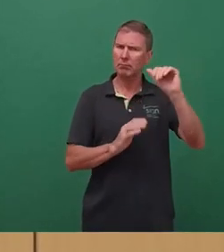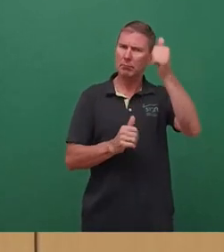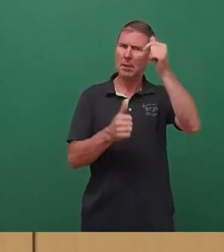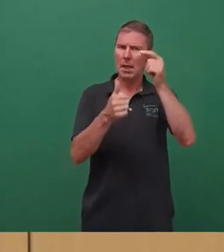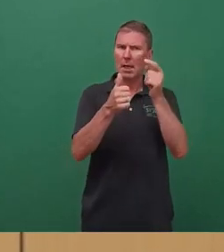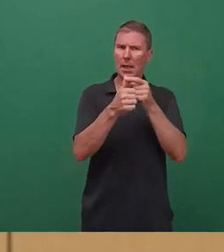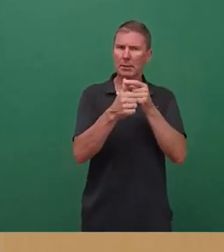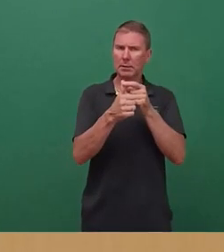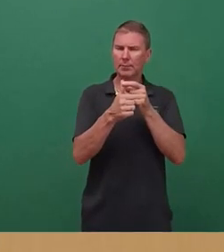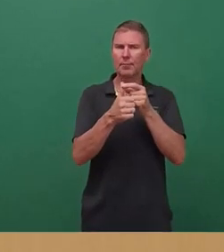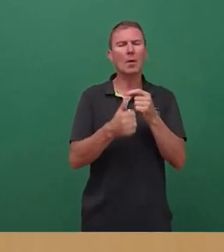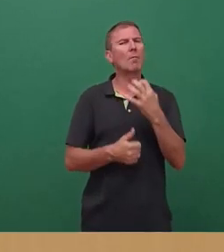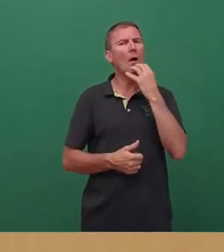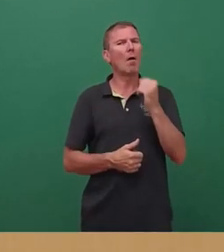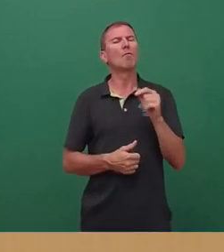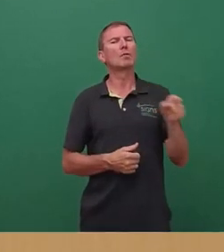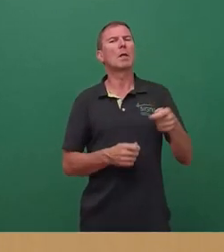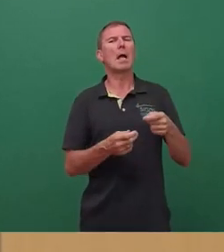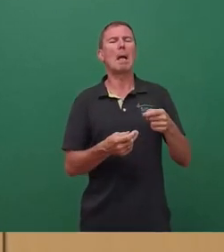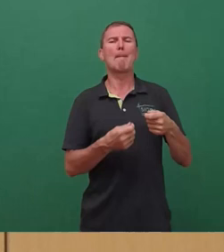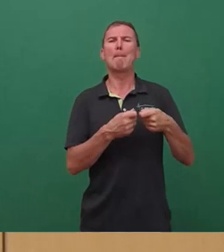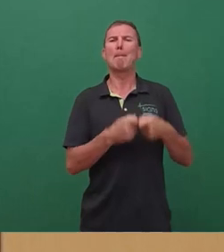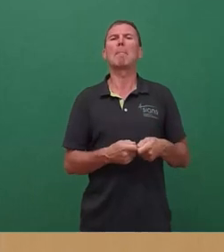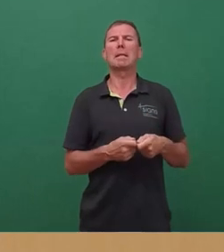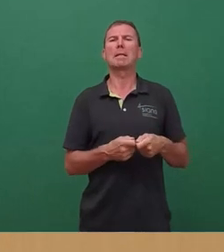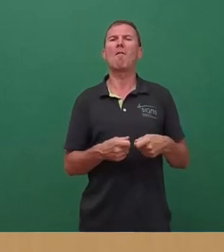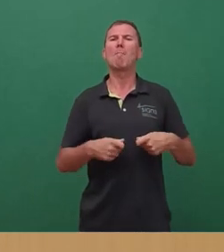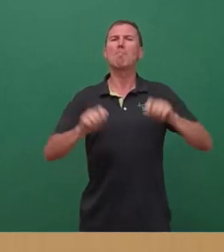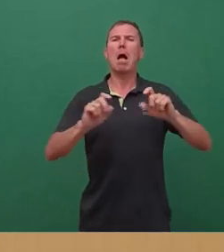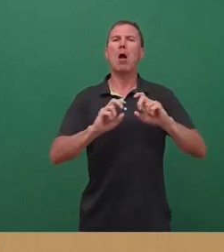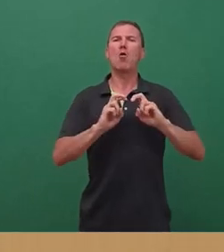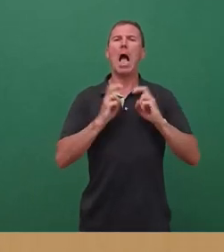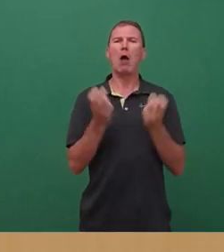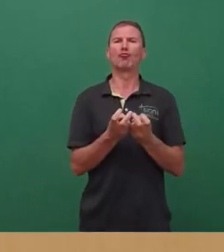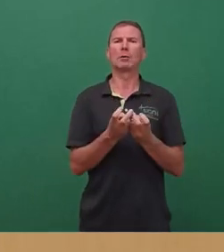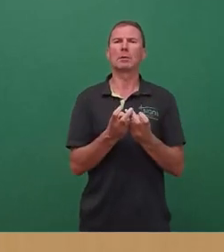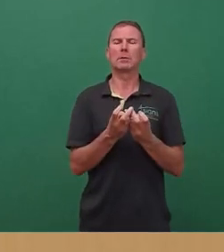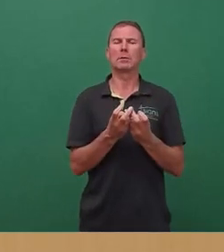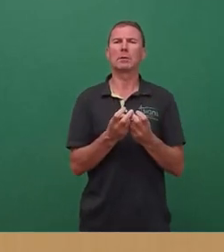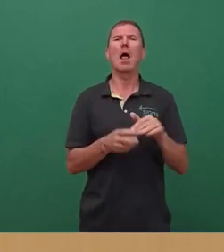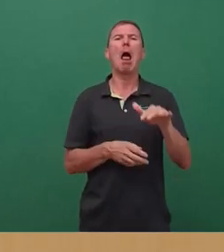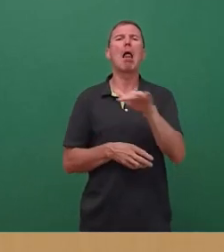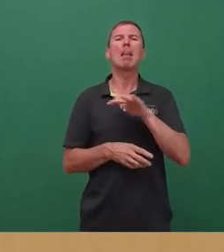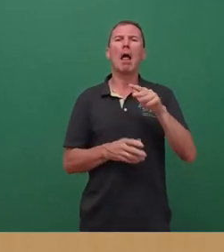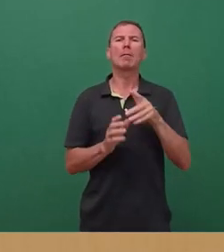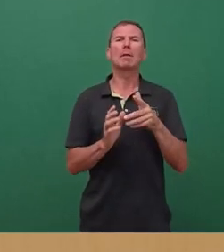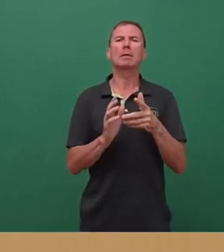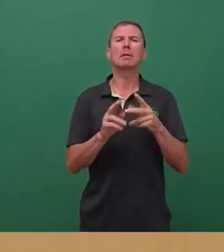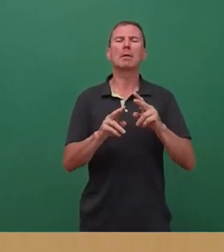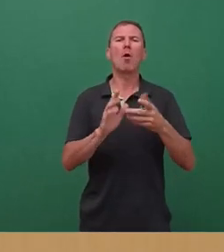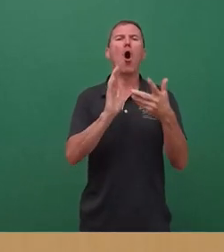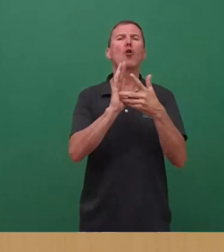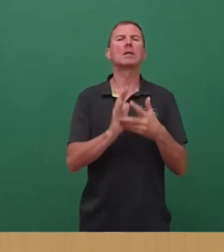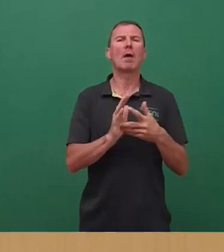auf Wunsch der Mitglieder des Bauausschusses, den Landeskonservator ja im September im Ausschuss haben,